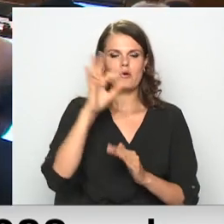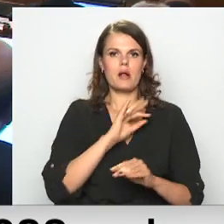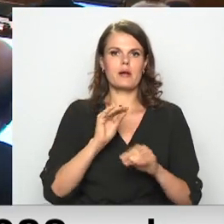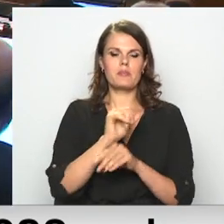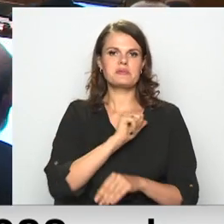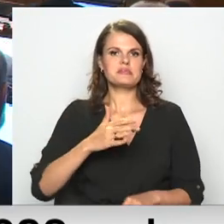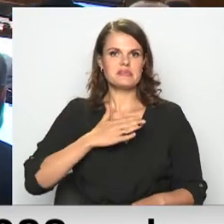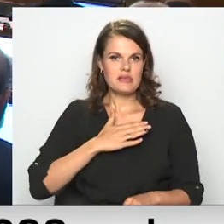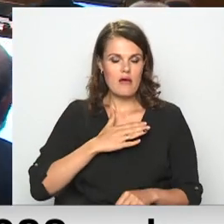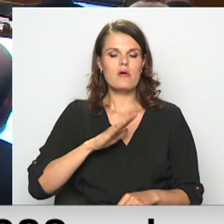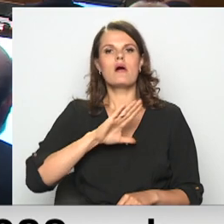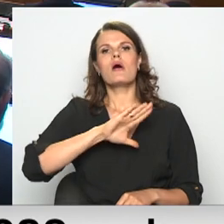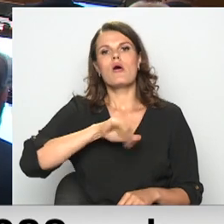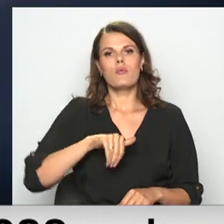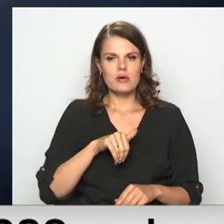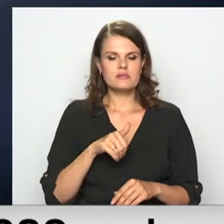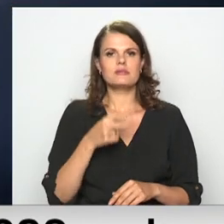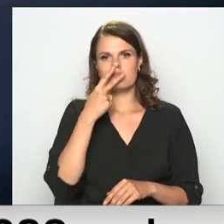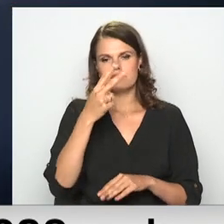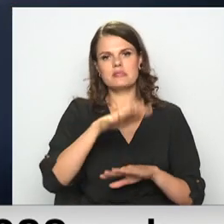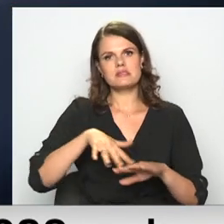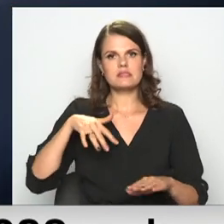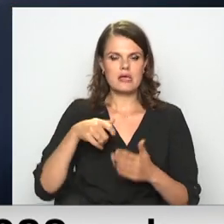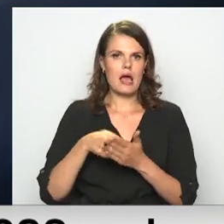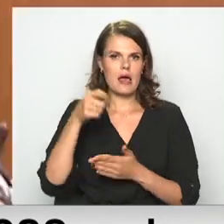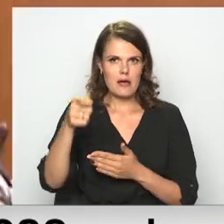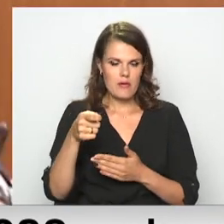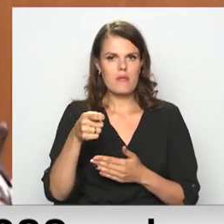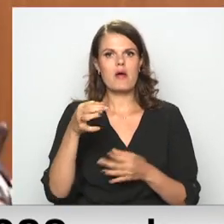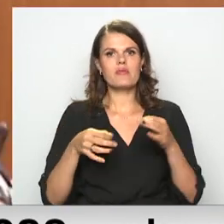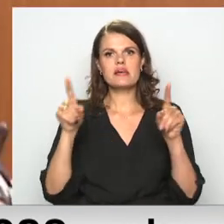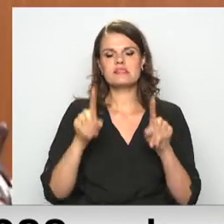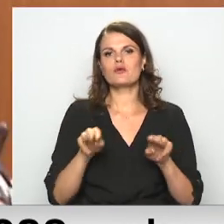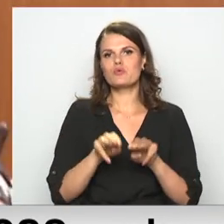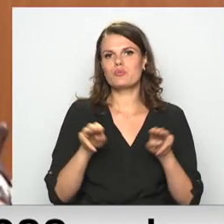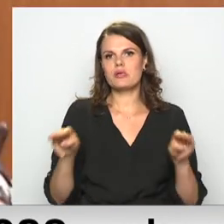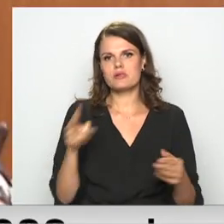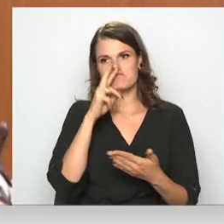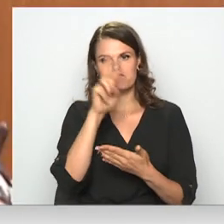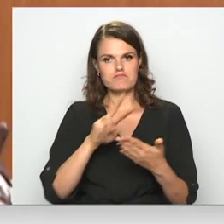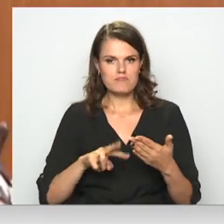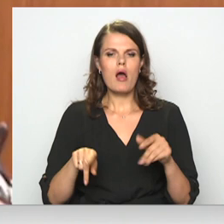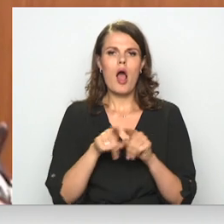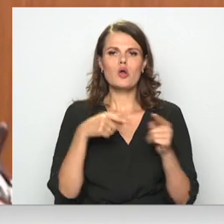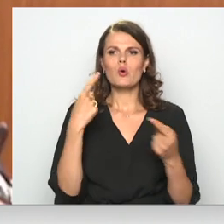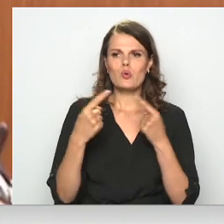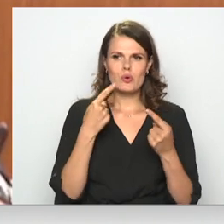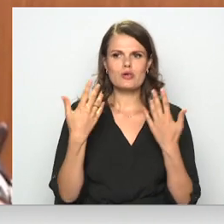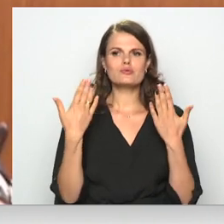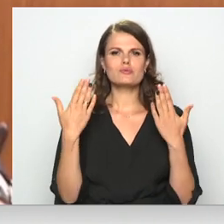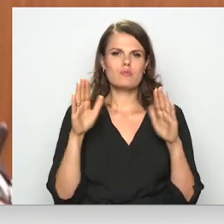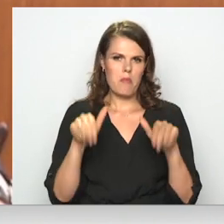būs jāskata saimai, kur ar priekšlikumiem solvērš ties tiesliet ministrs. Es arī rosināšu par citu jautājumu runājot